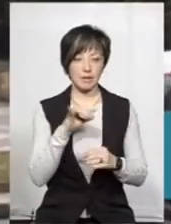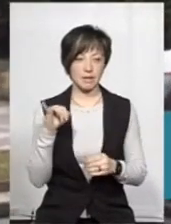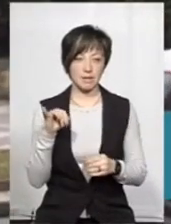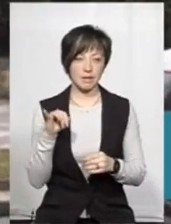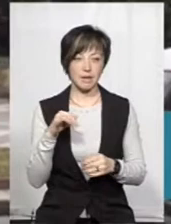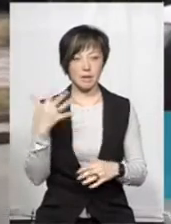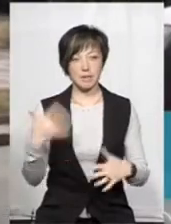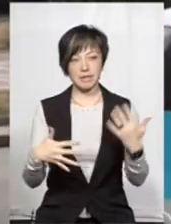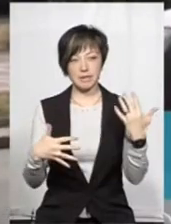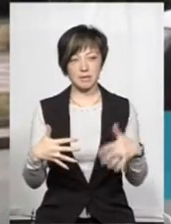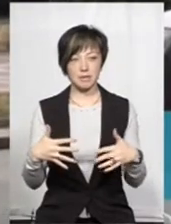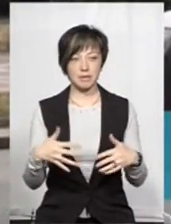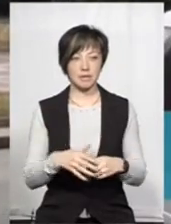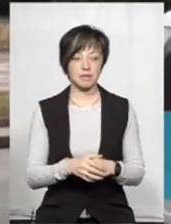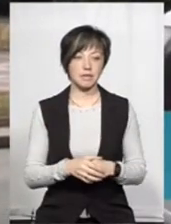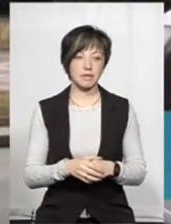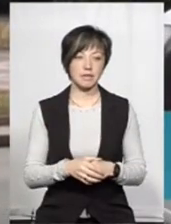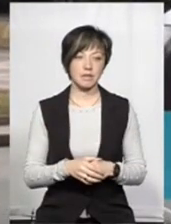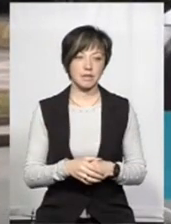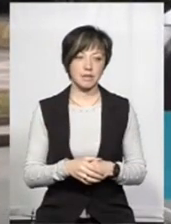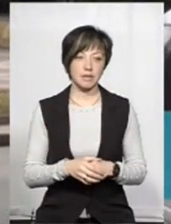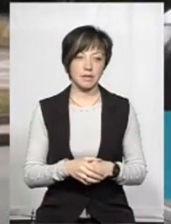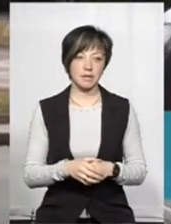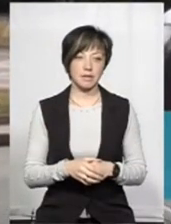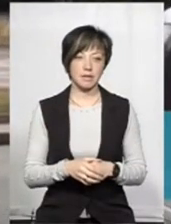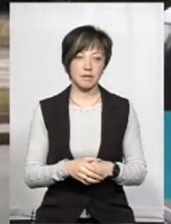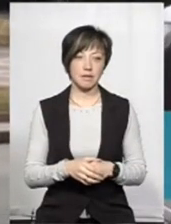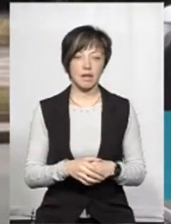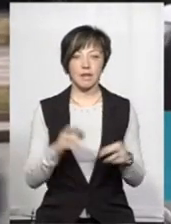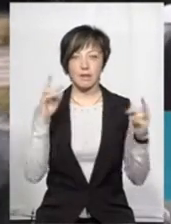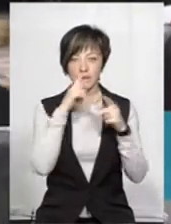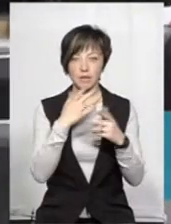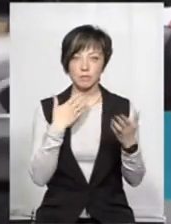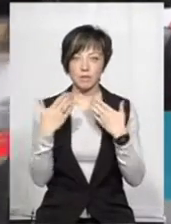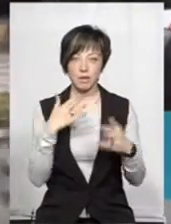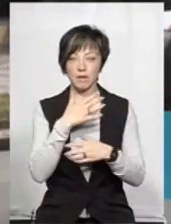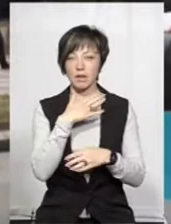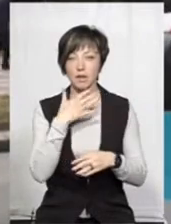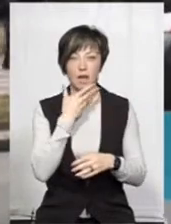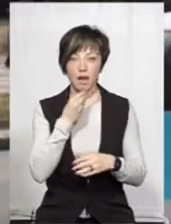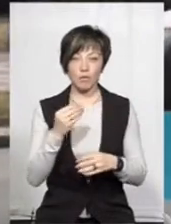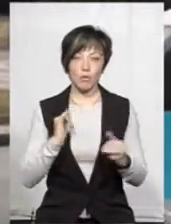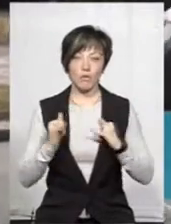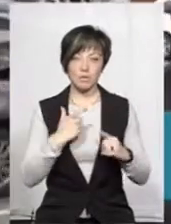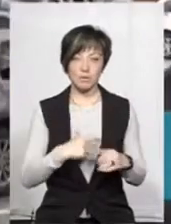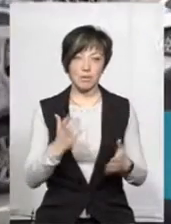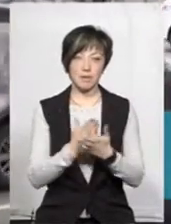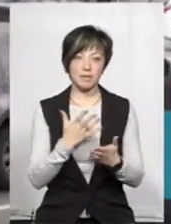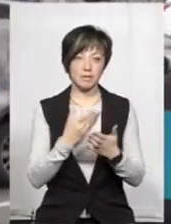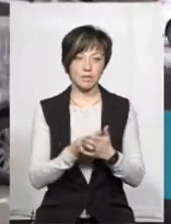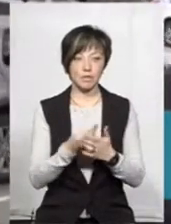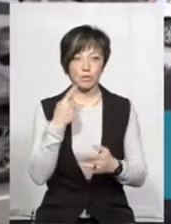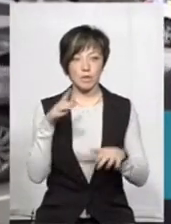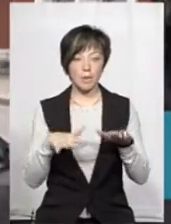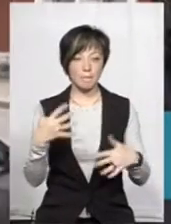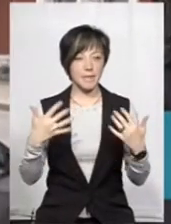50 на 50. Як би був досвід, так. Неналежно спілкувалися, негарно поводили себе, і зато є такі свої мніння. Я б сказав